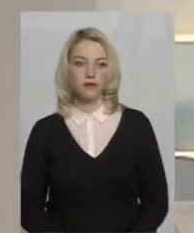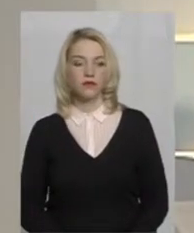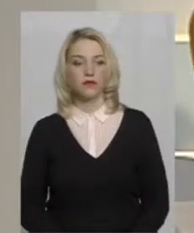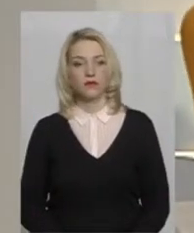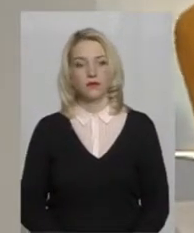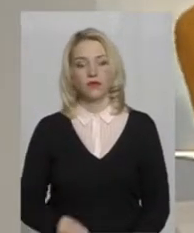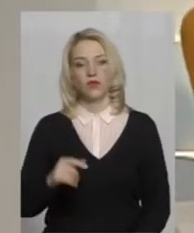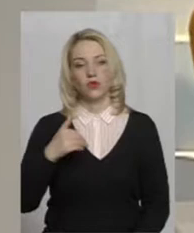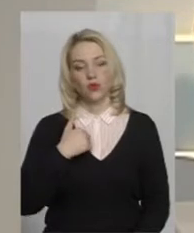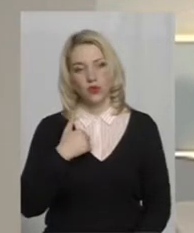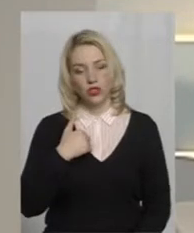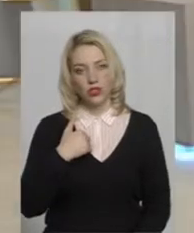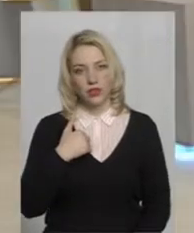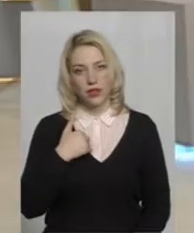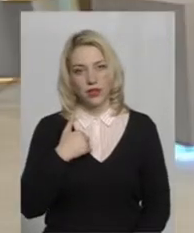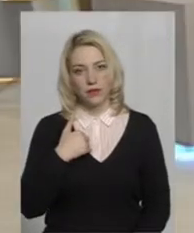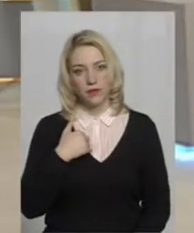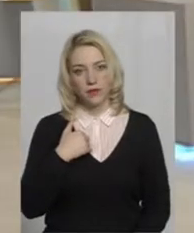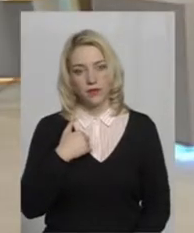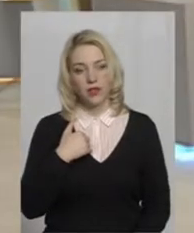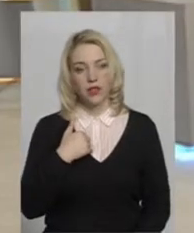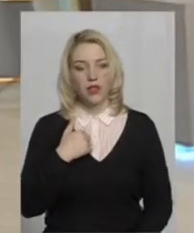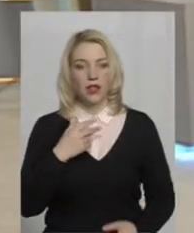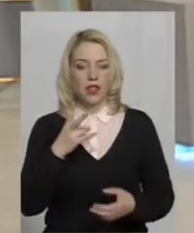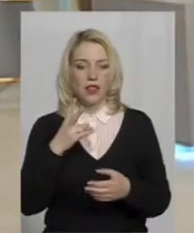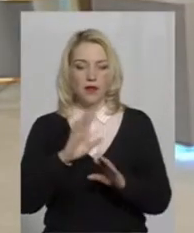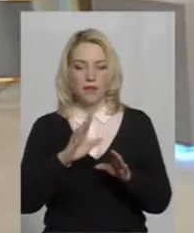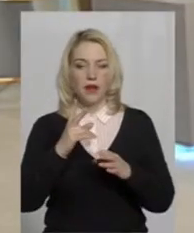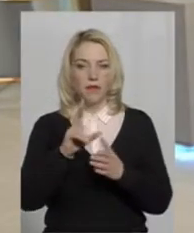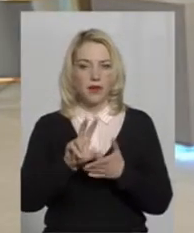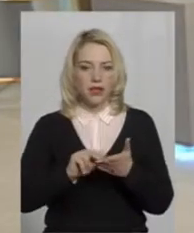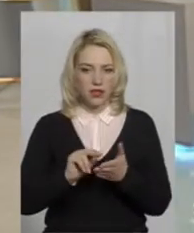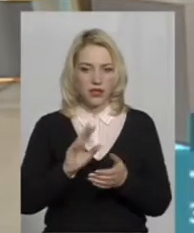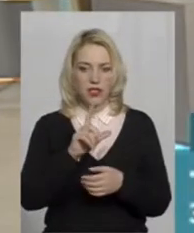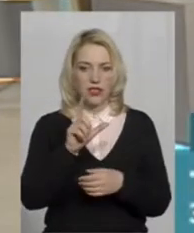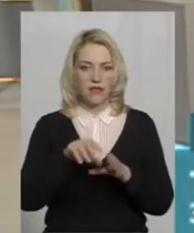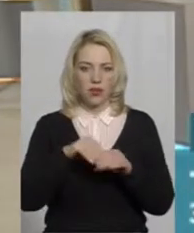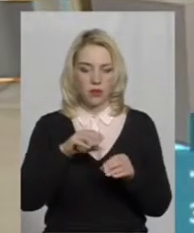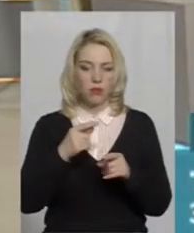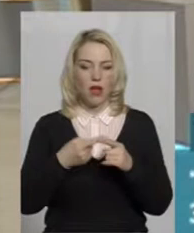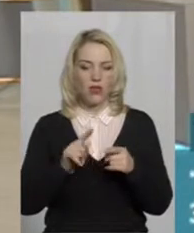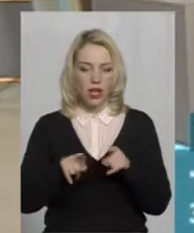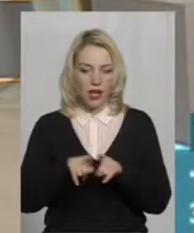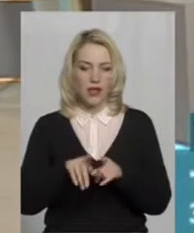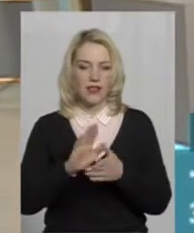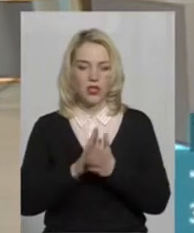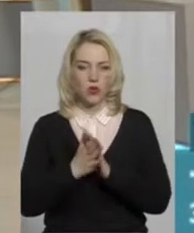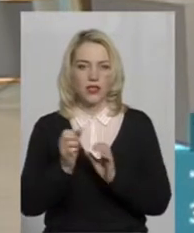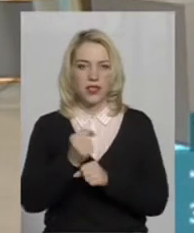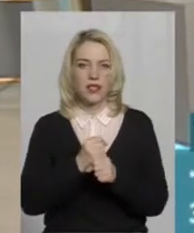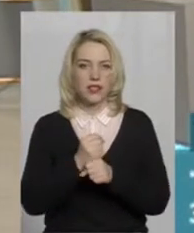Тут хочеться відволіктись на хвильку від виборів. І оця ситуація з аптекою. Скажіть, чи у Хмельницькому